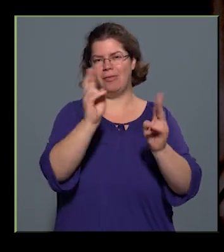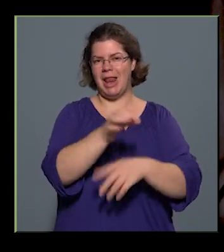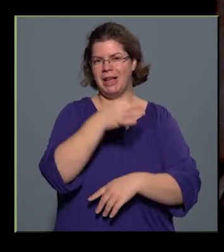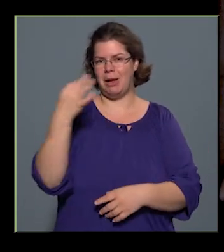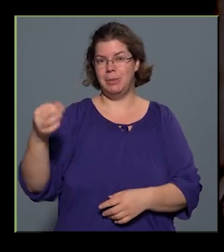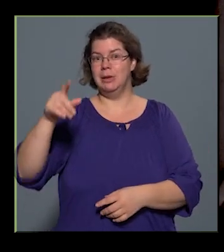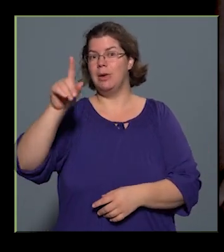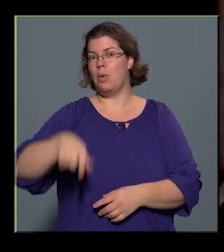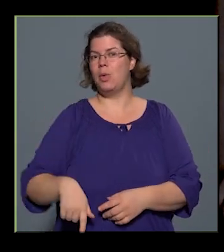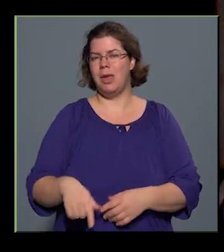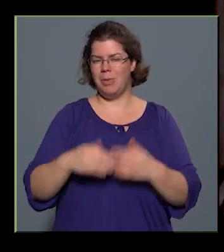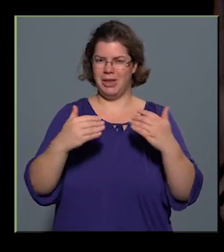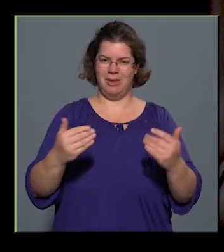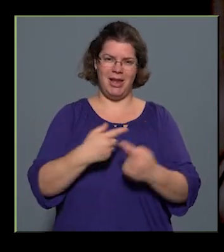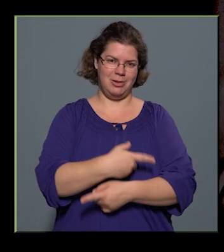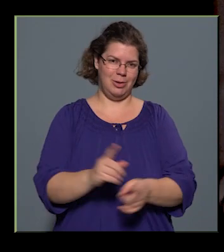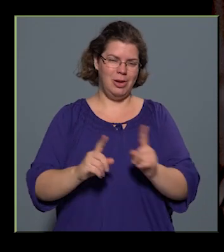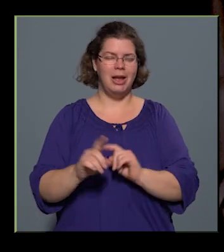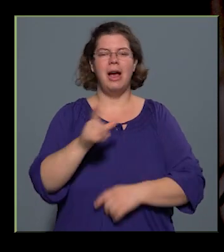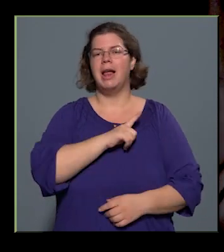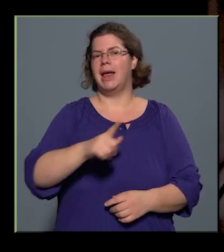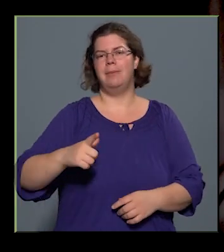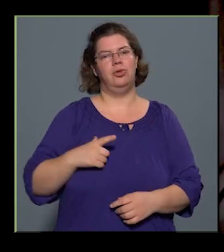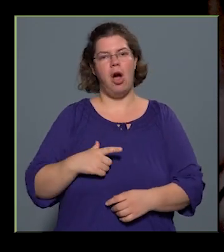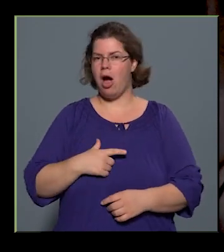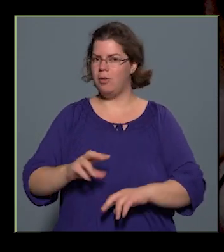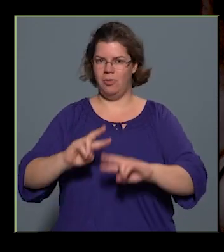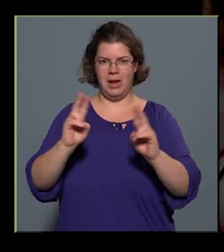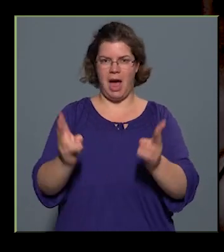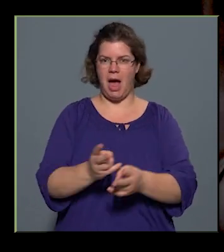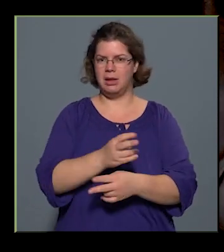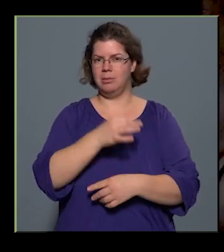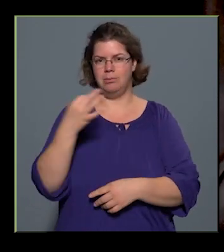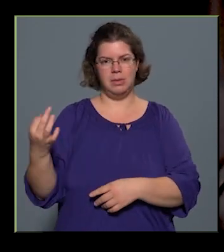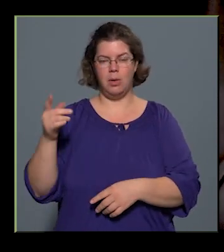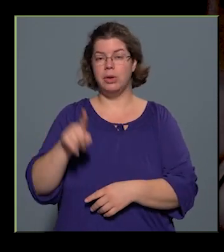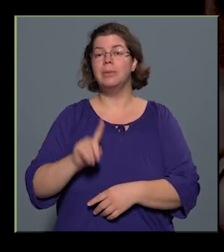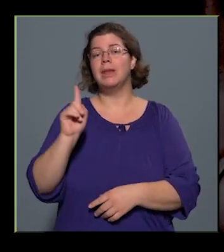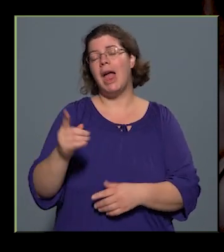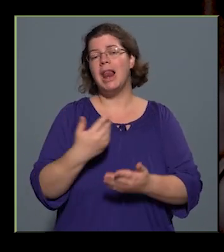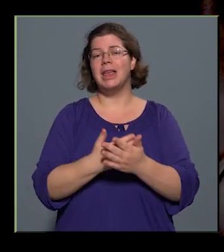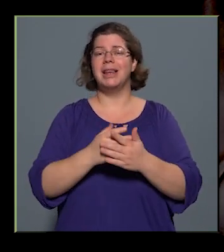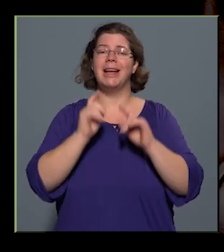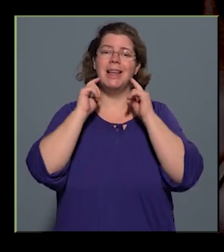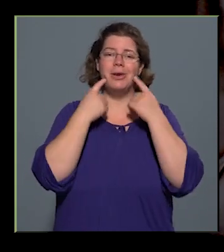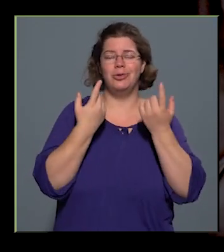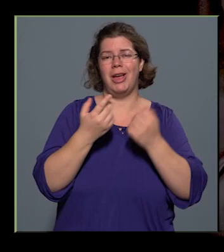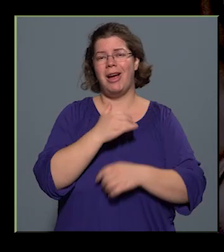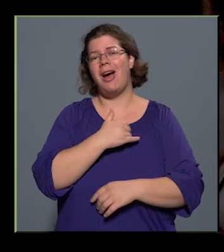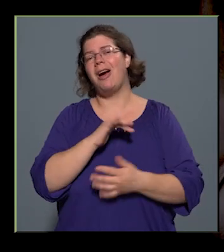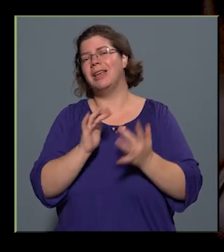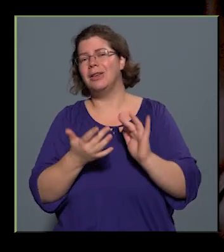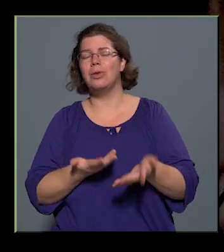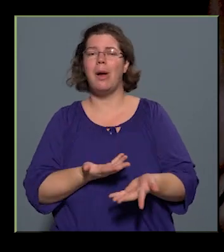hónapot kívánok önöknek, illetve nem csak idősekvilágnapi hónapot, hanem legyenek derűsek a hétköznapjaik is, a